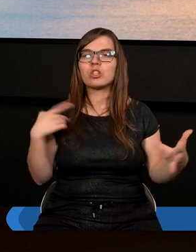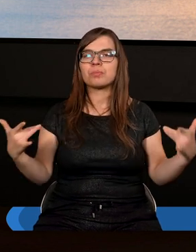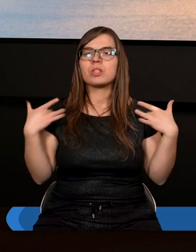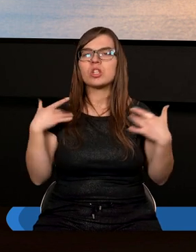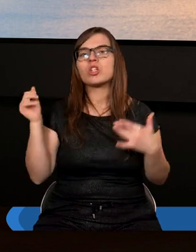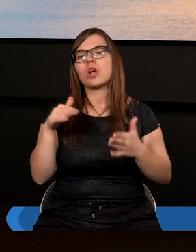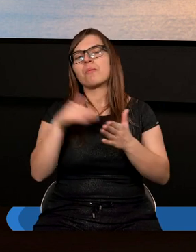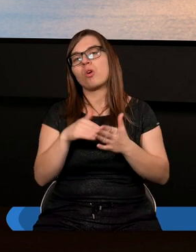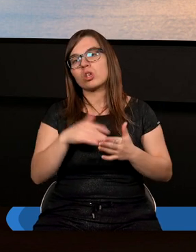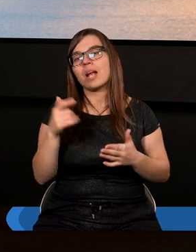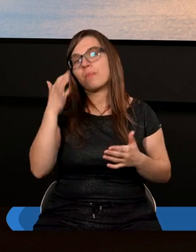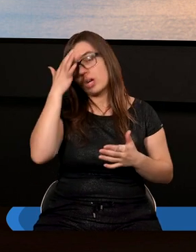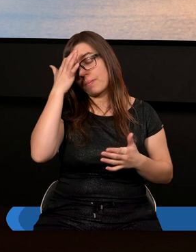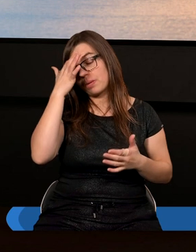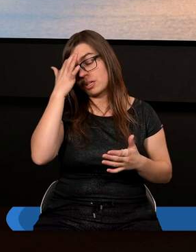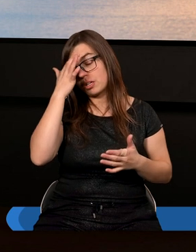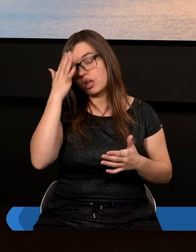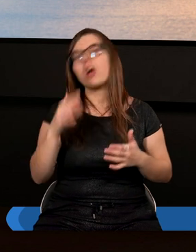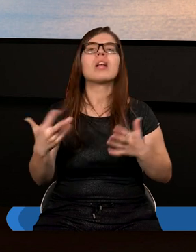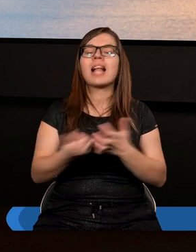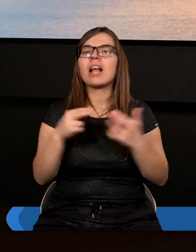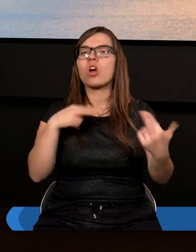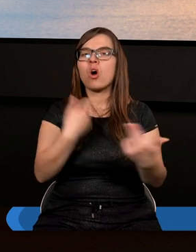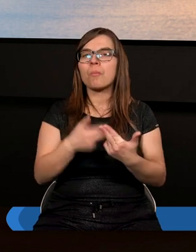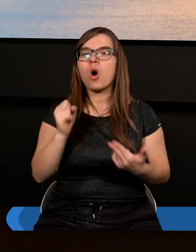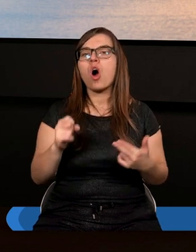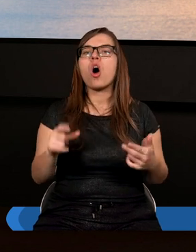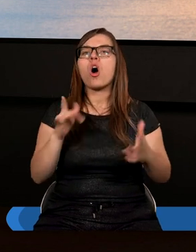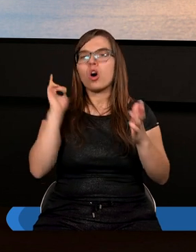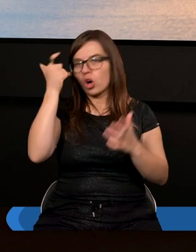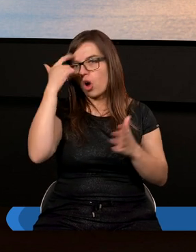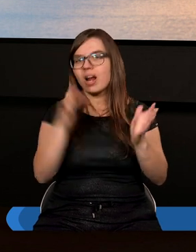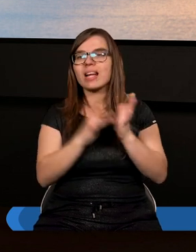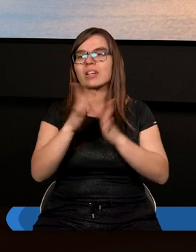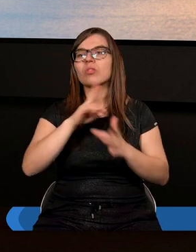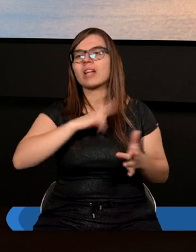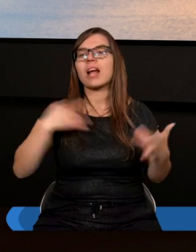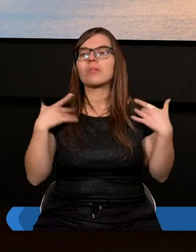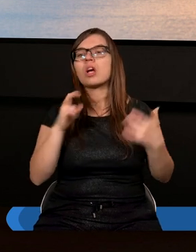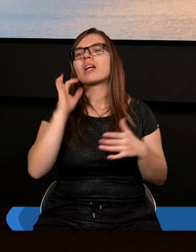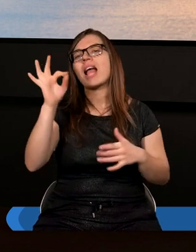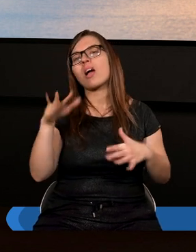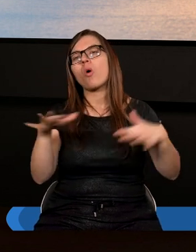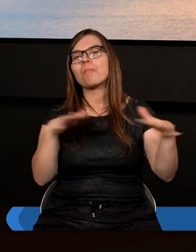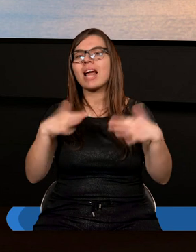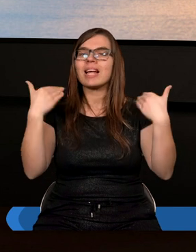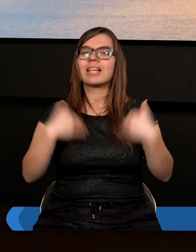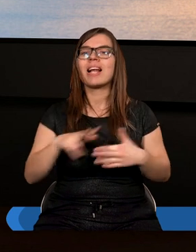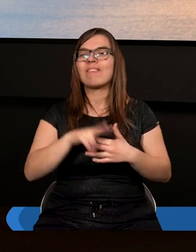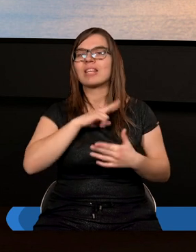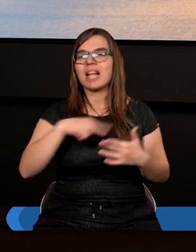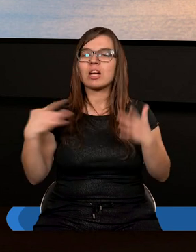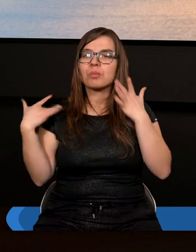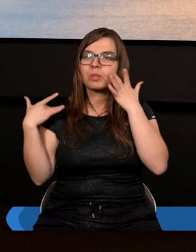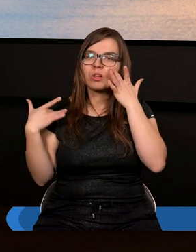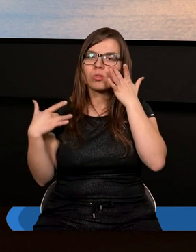to potrzebujemy znaleźć odpowiedź na pytanie o rolę Pana Jezusa w naszym życiu. Czy o miejsce Pana Jezusa w